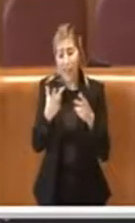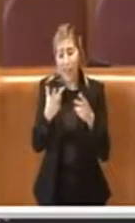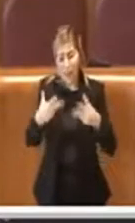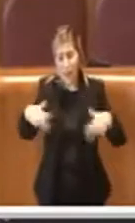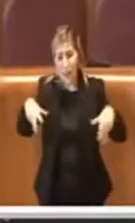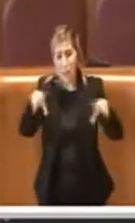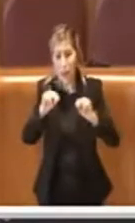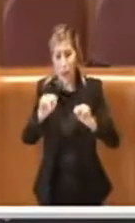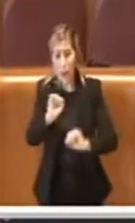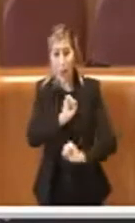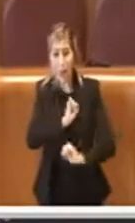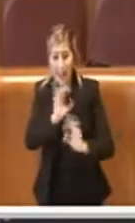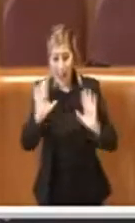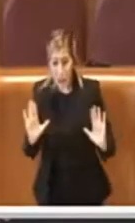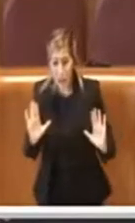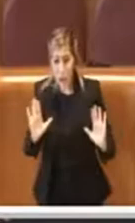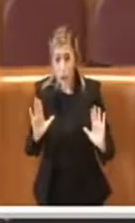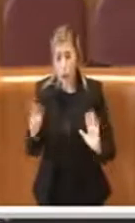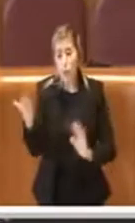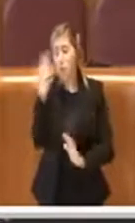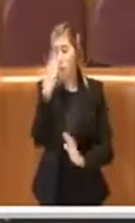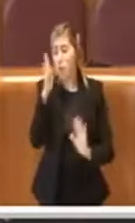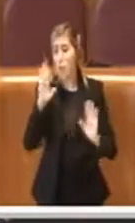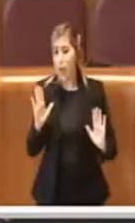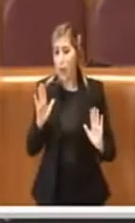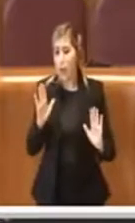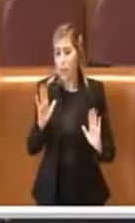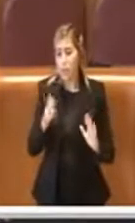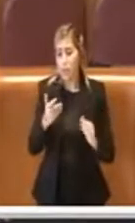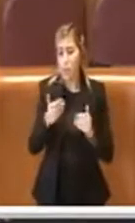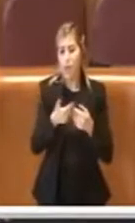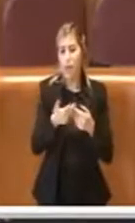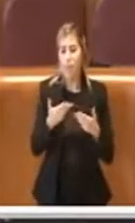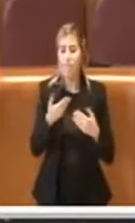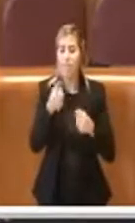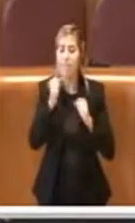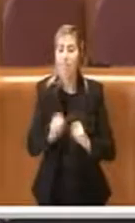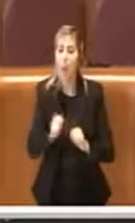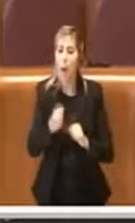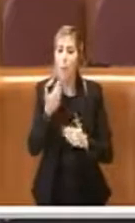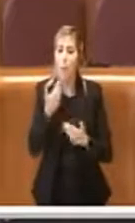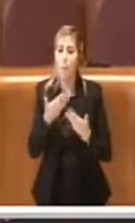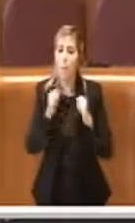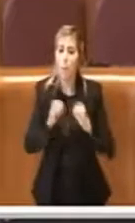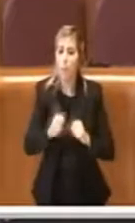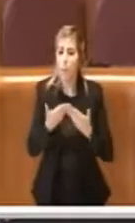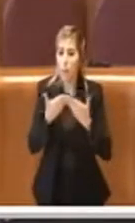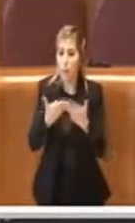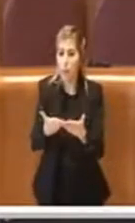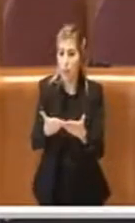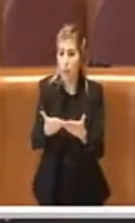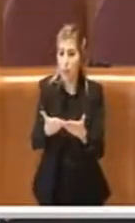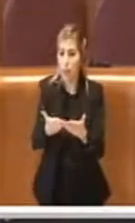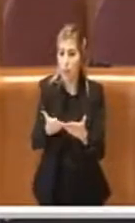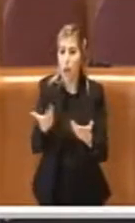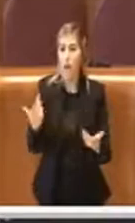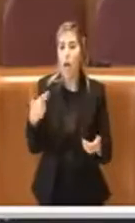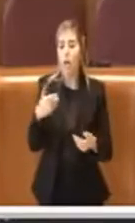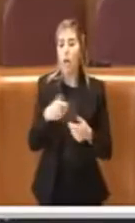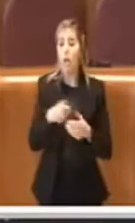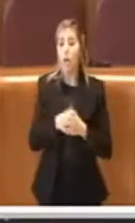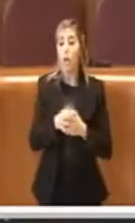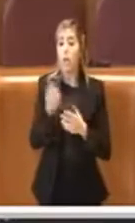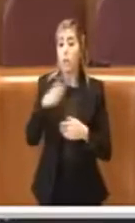probabilmente era un errore esterno. Mi ne ho stato reso conto